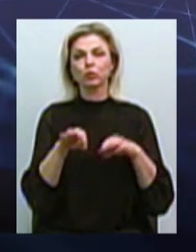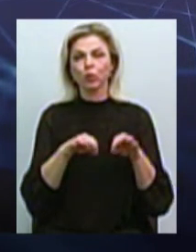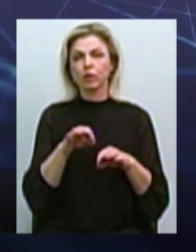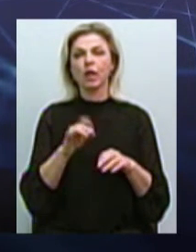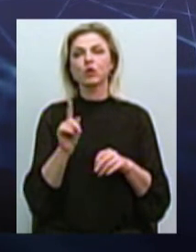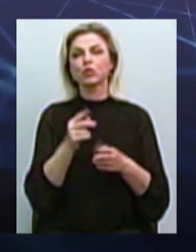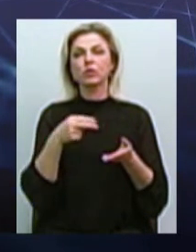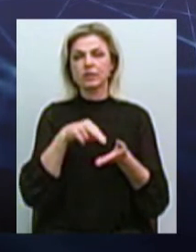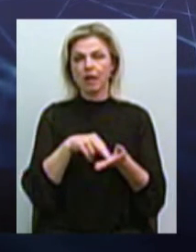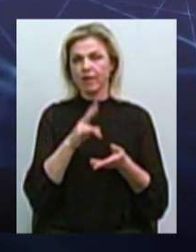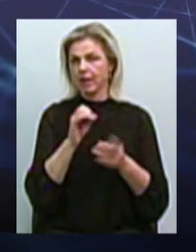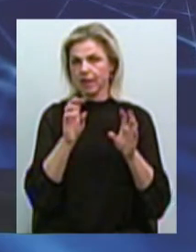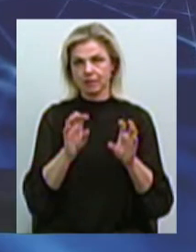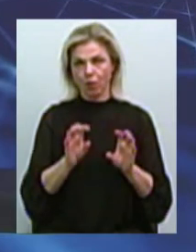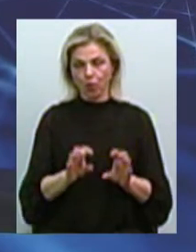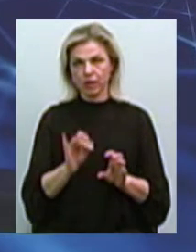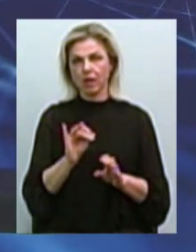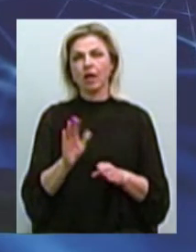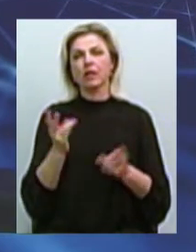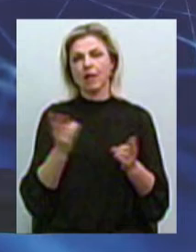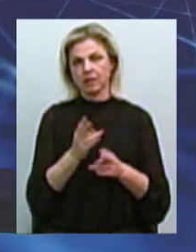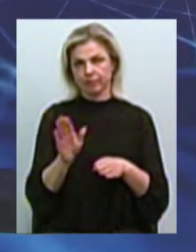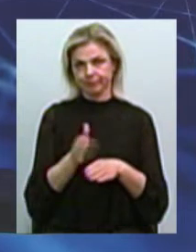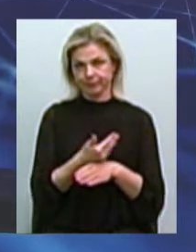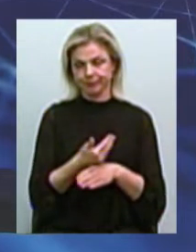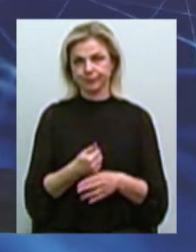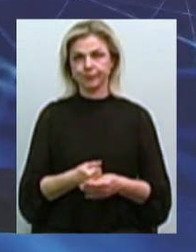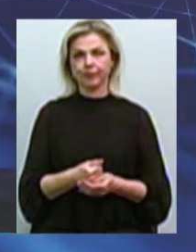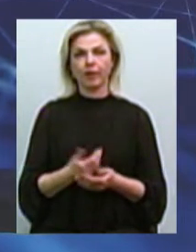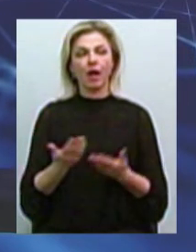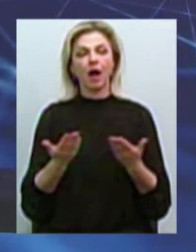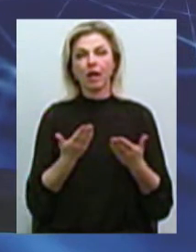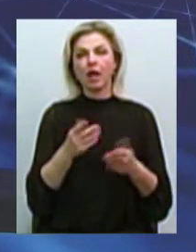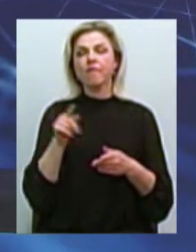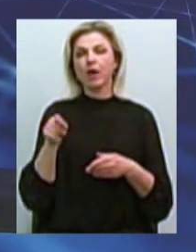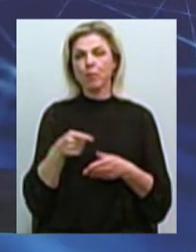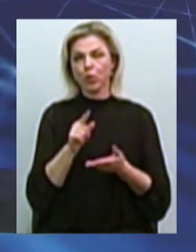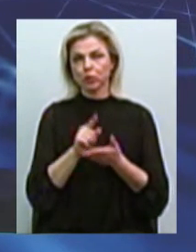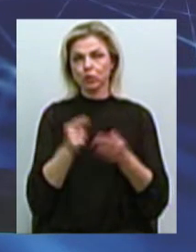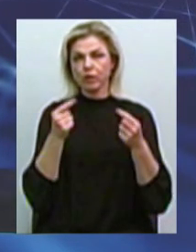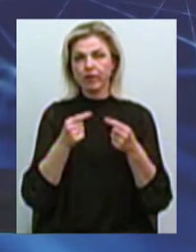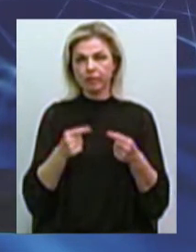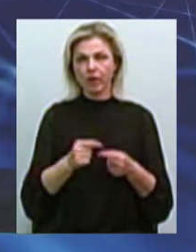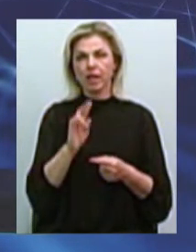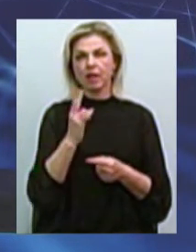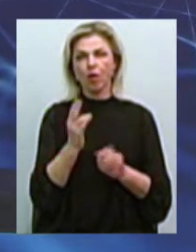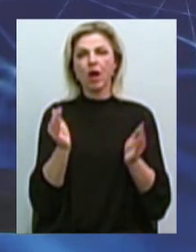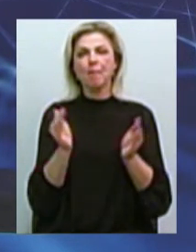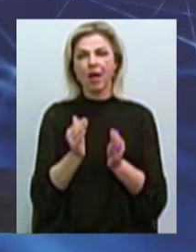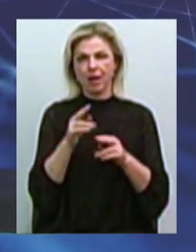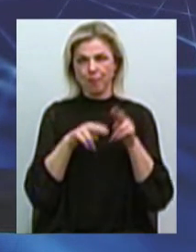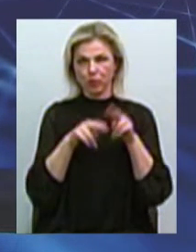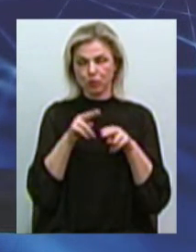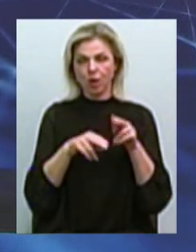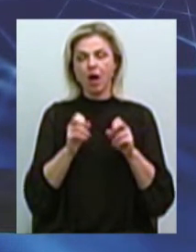встановлені незаконно і підлягають демонтажу. Яким вимогам повинні відповідати миколаївські мафи? Як